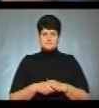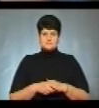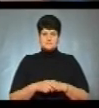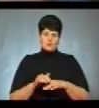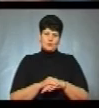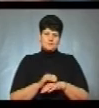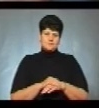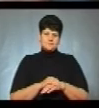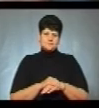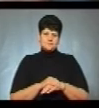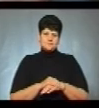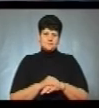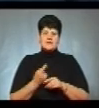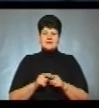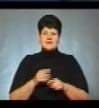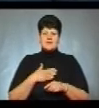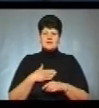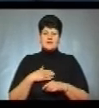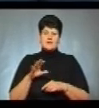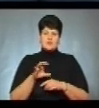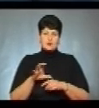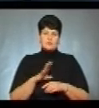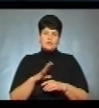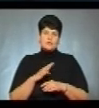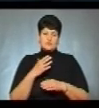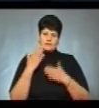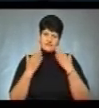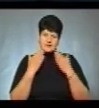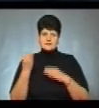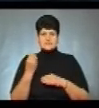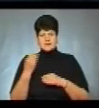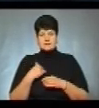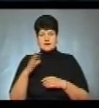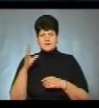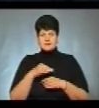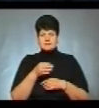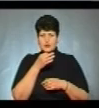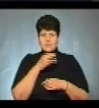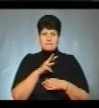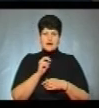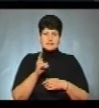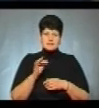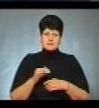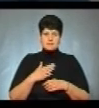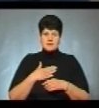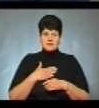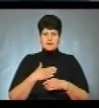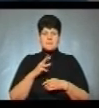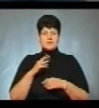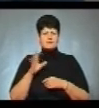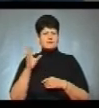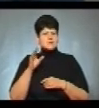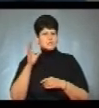Молодець. Це наша фотографія. Дуже було весело, цікаво, і нам всім сподобалося, Максимку, і мені. Максимку все слухав,